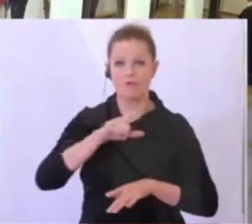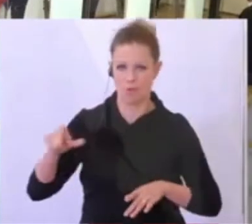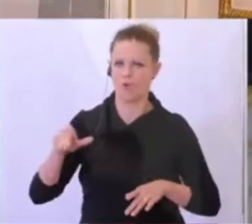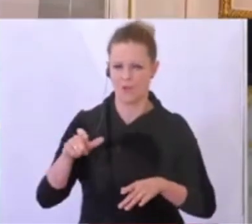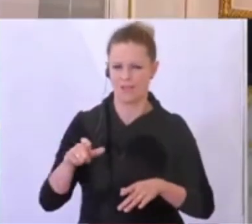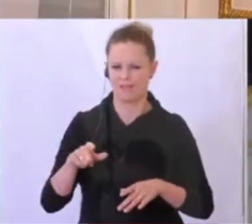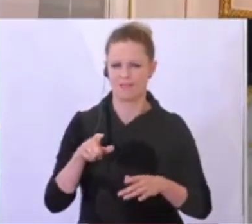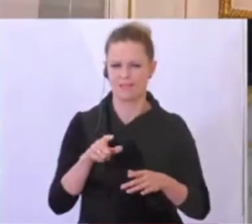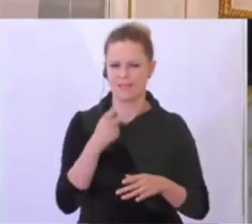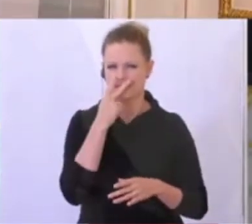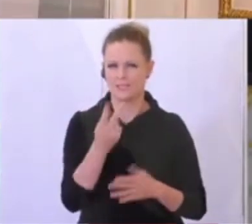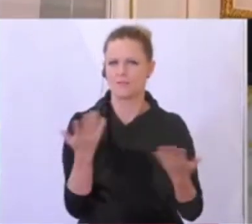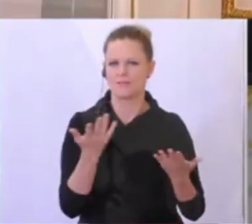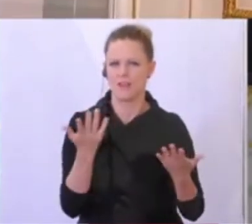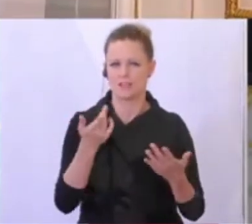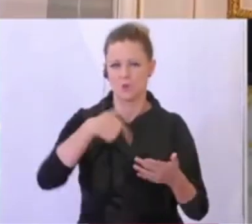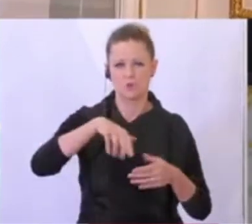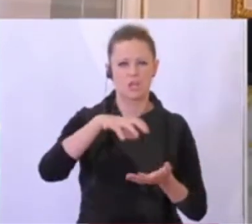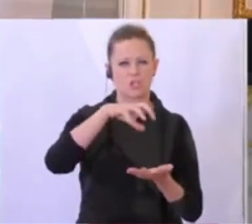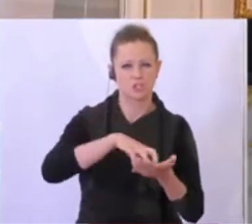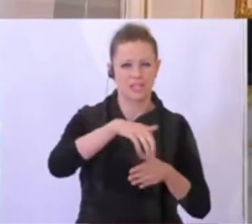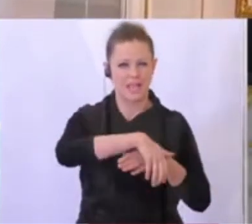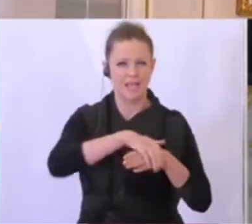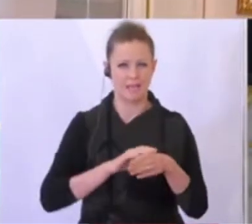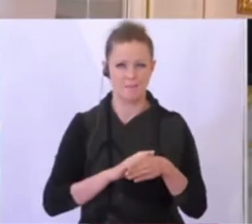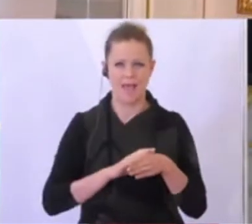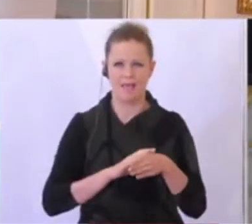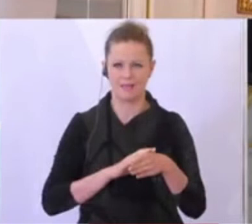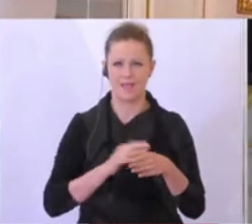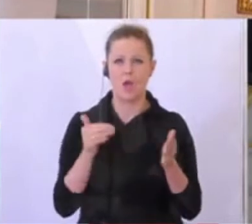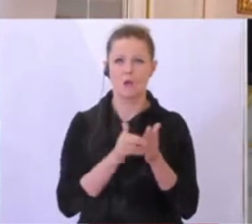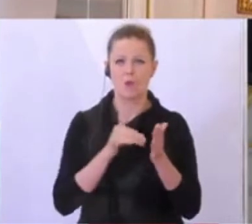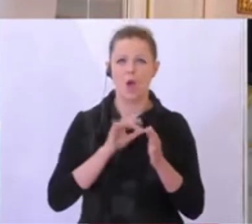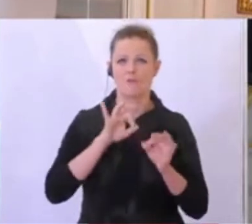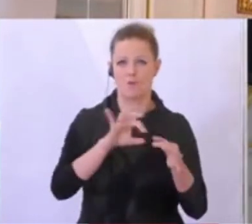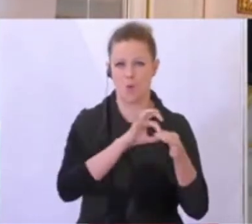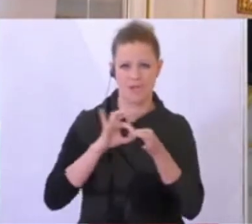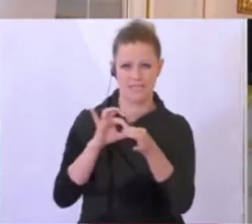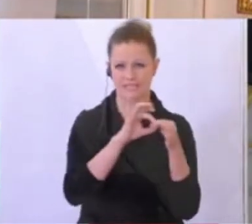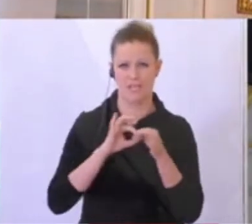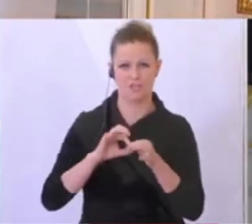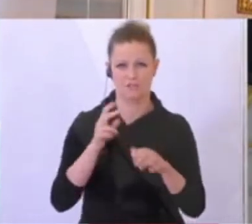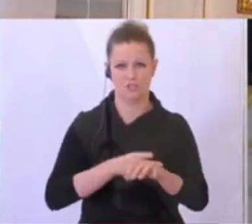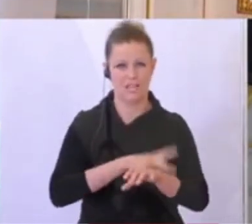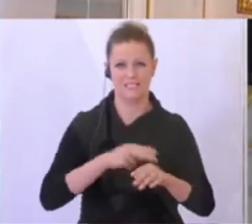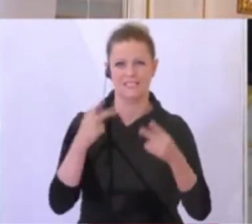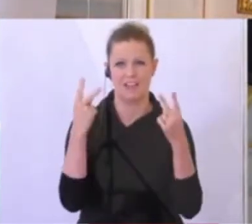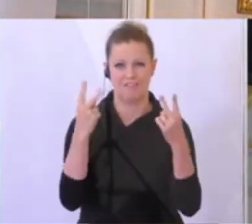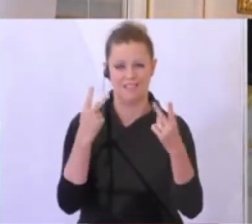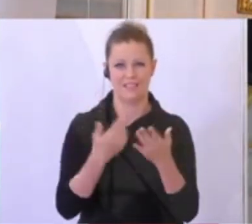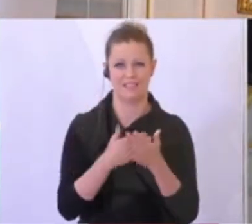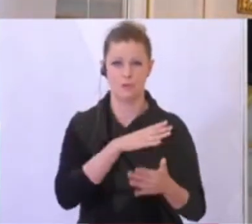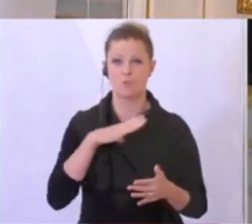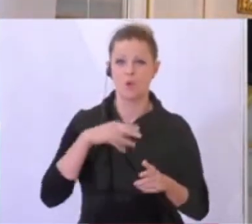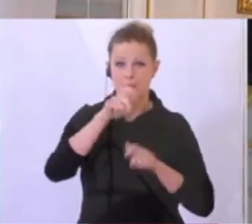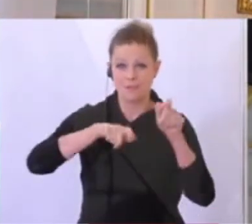leider wieder deutlich gezeigt, dass unsere Städte und Gemeinden das Rückgrat unserer Gesellschaft und unseres Staates sind. Und die Bürgermeisterinnen,